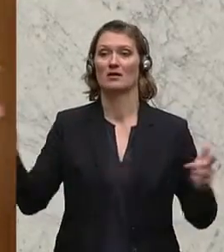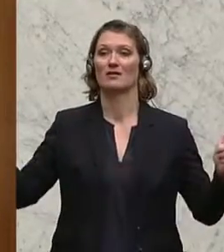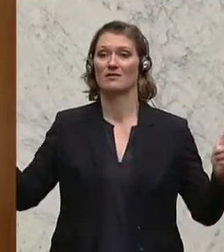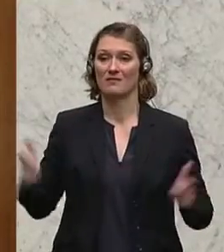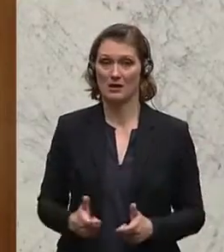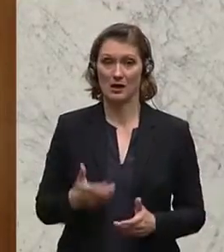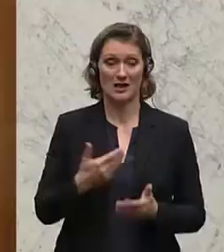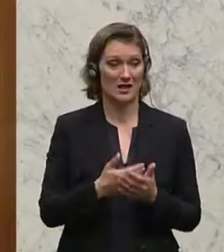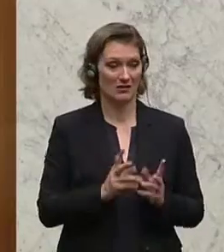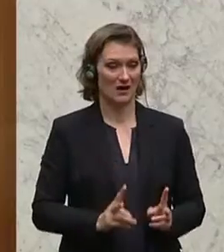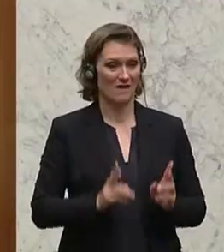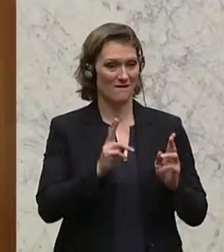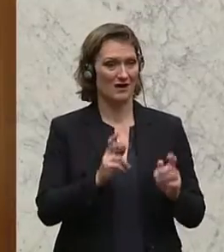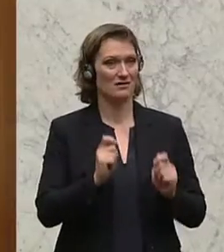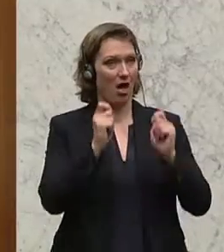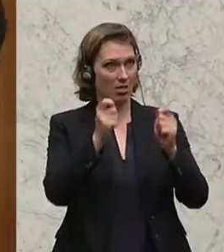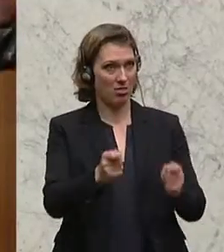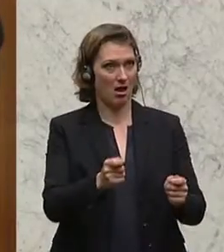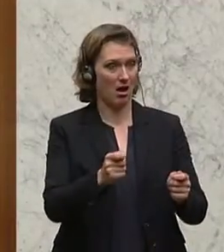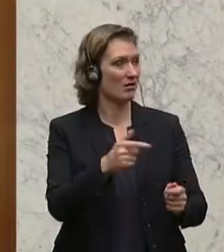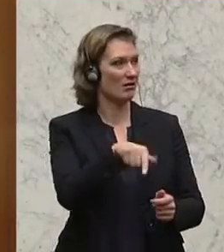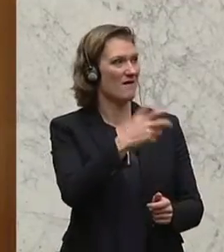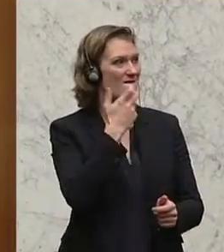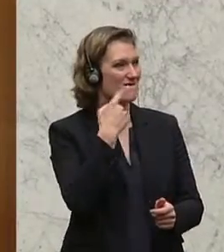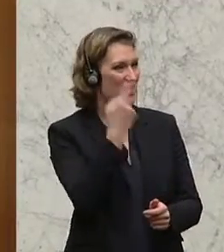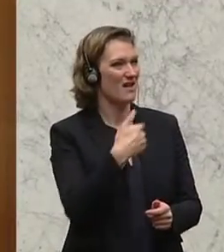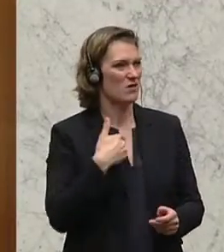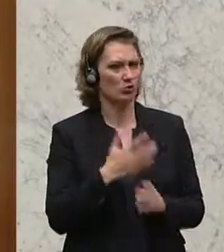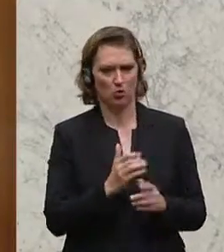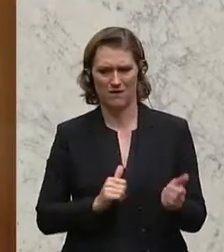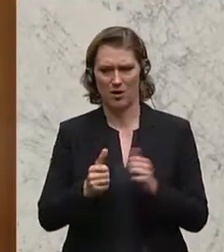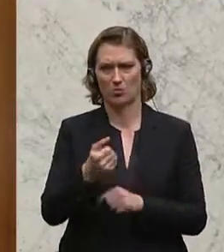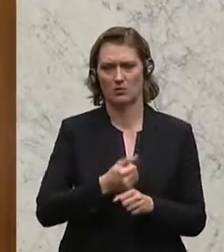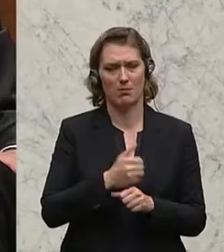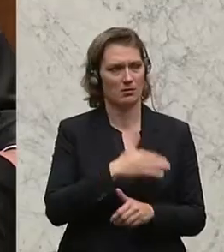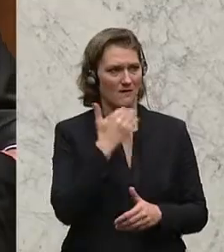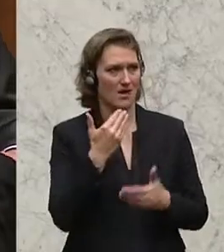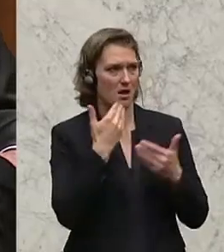Daher ist der Fristsetzungsantrag nicht notwendig, weil das, was ihr wollt, haben wir schon gemacht. Vielen Dank.